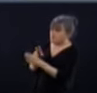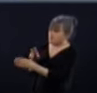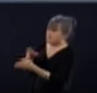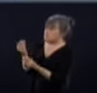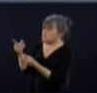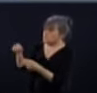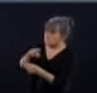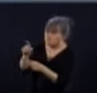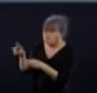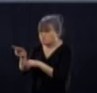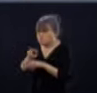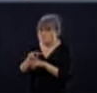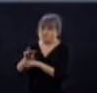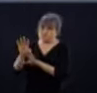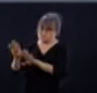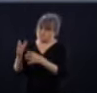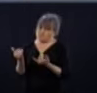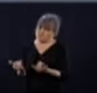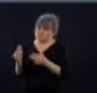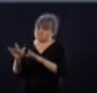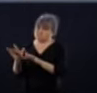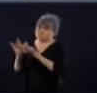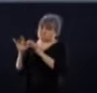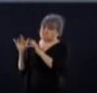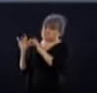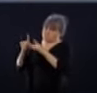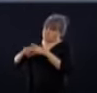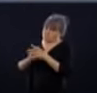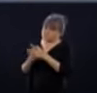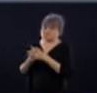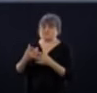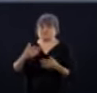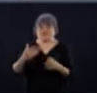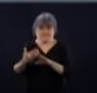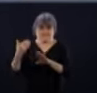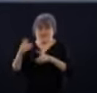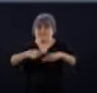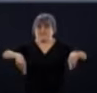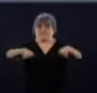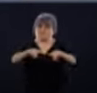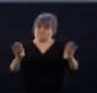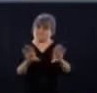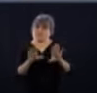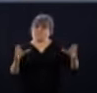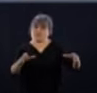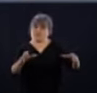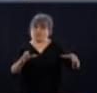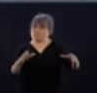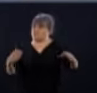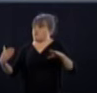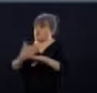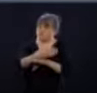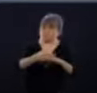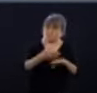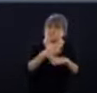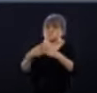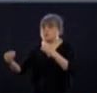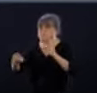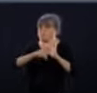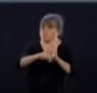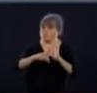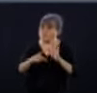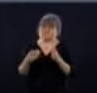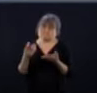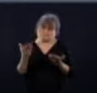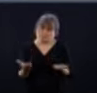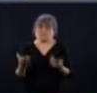certains endroits qui étaient, entre guillemets, fermés jusqu'à aujourd'hui pour permettre donc les déplacements entre ces régions-là,